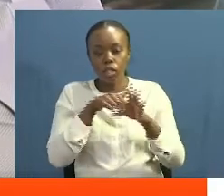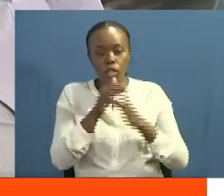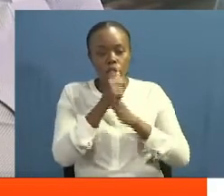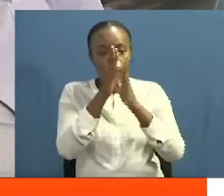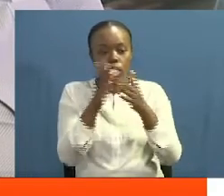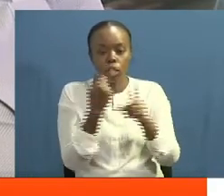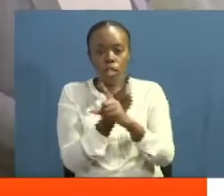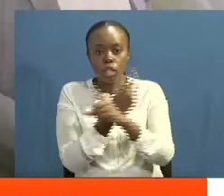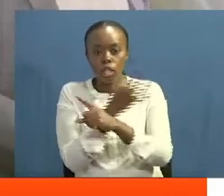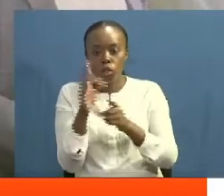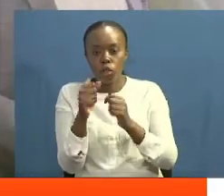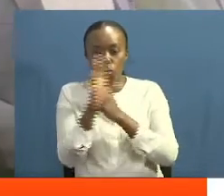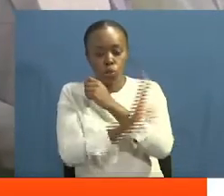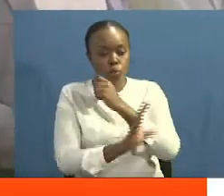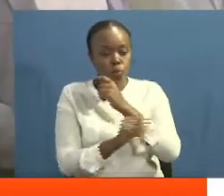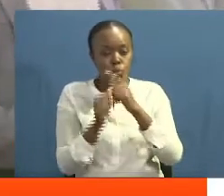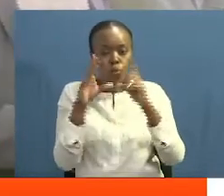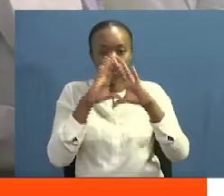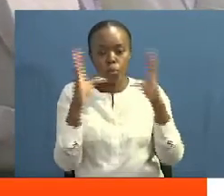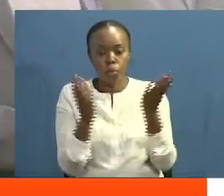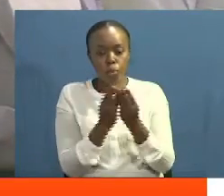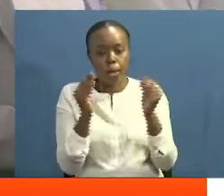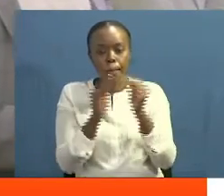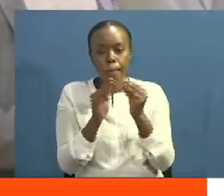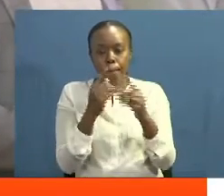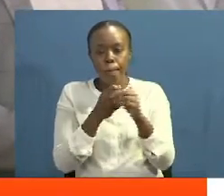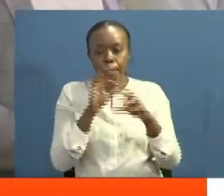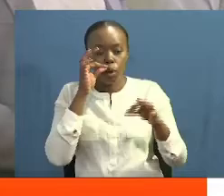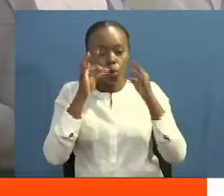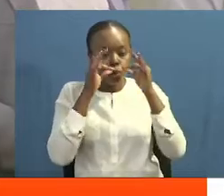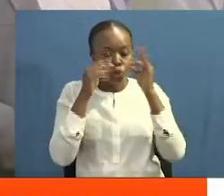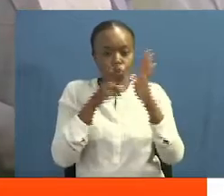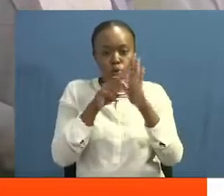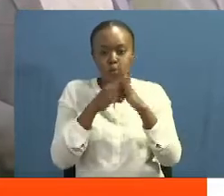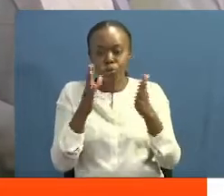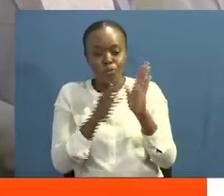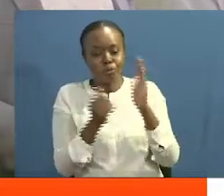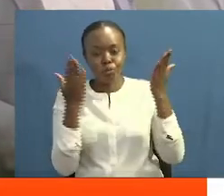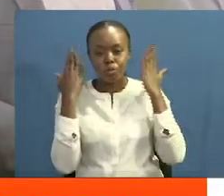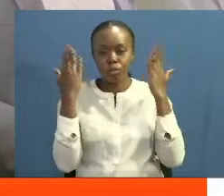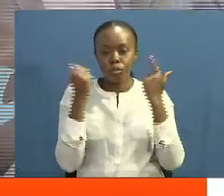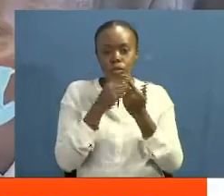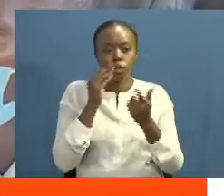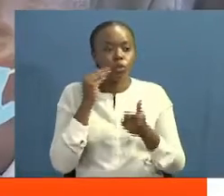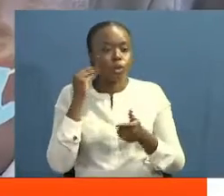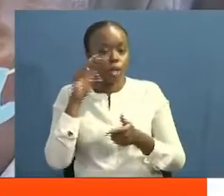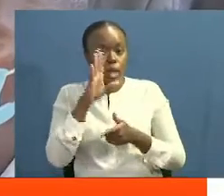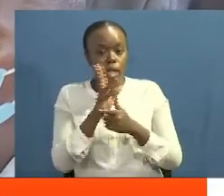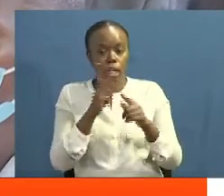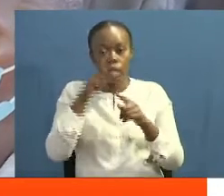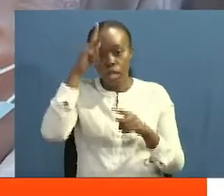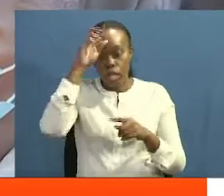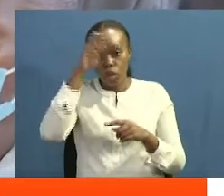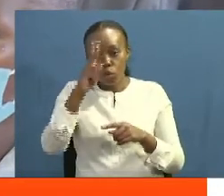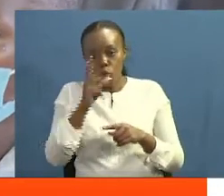kathana mungano wanainchi. Katika mkutano na viongozi kutoka nyeri, laikipia, meru na thara kanithi, nyumbani kuwa ke Karen na